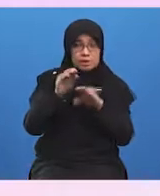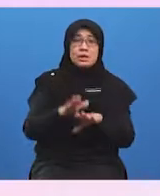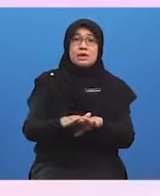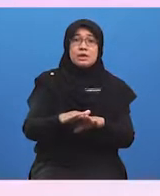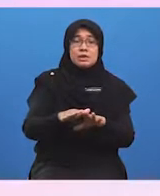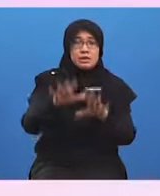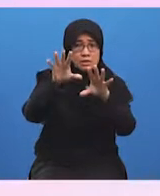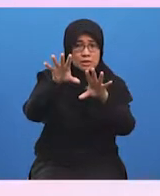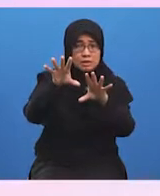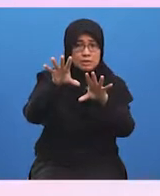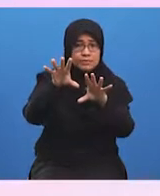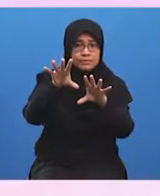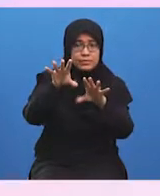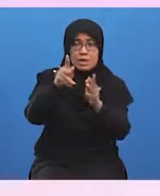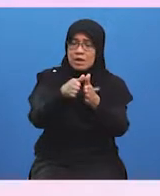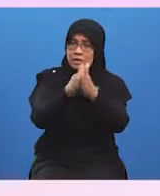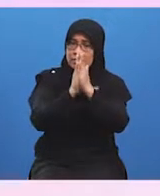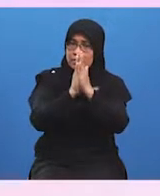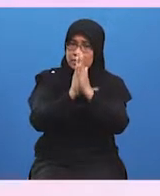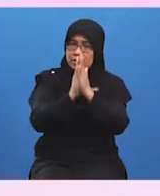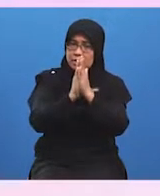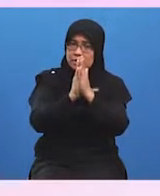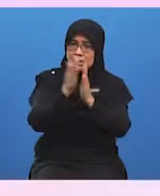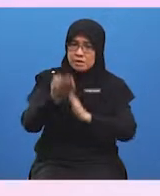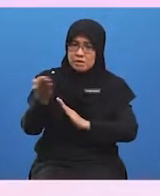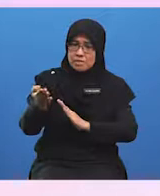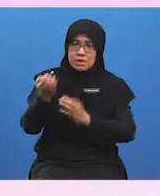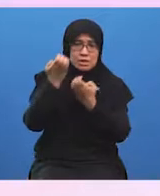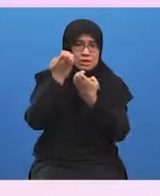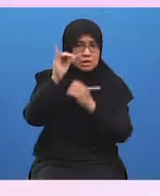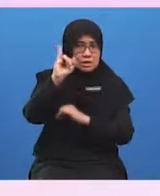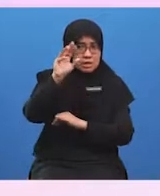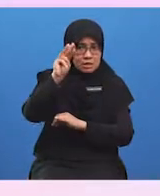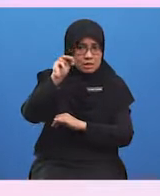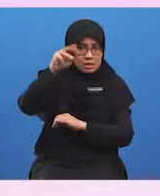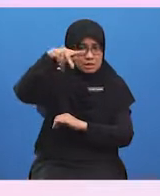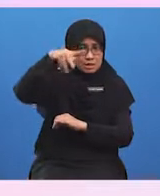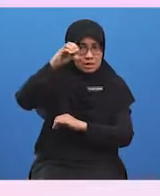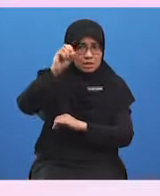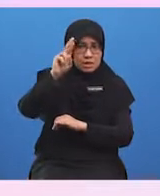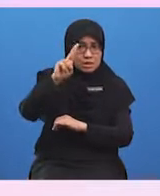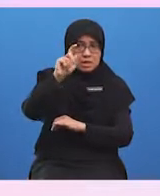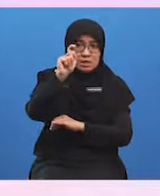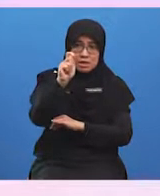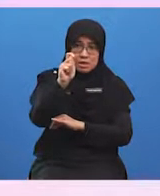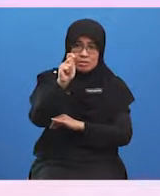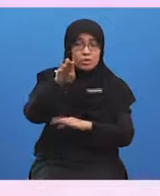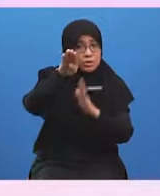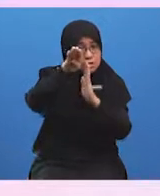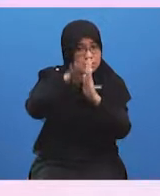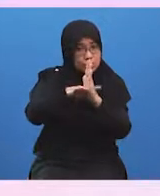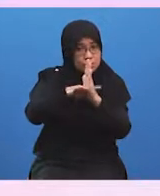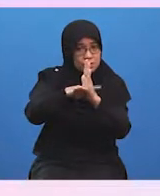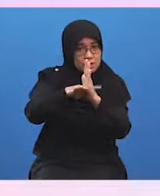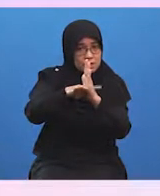mengurangkan permintaan terhadap barangan impor dan menyebabkan pengaliran mata wang ke luar negara